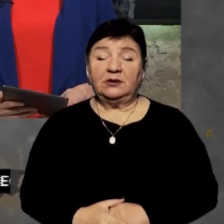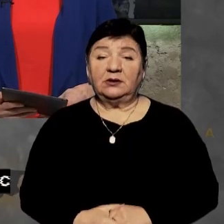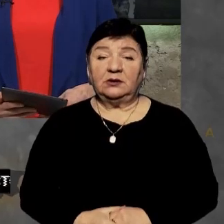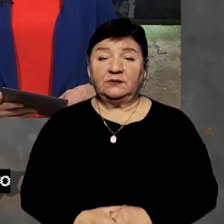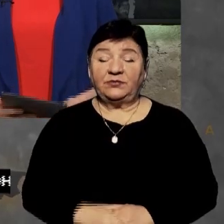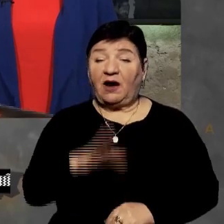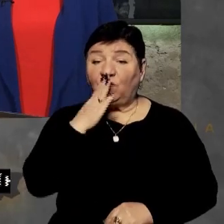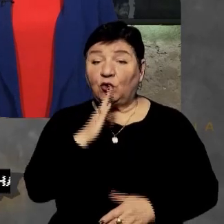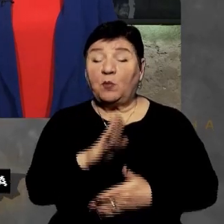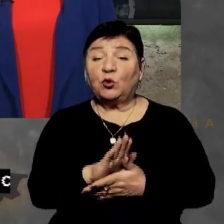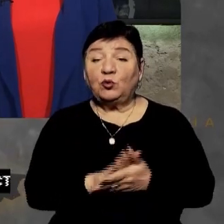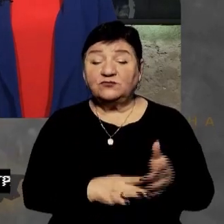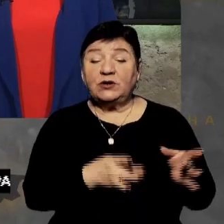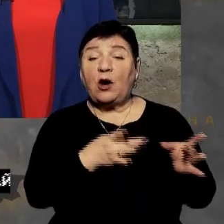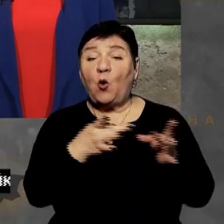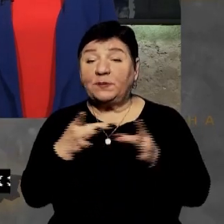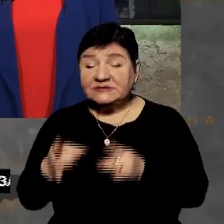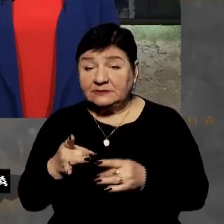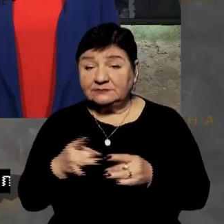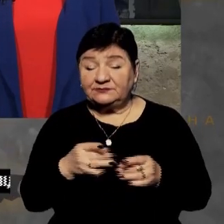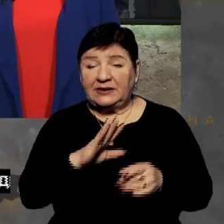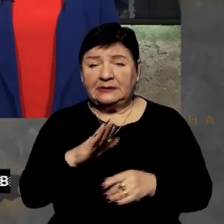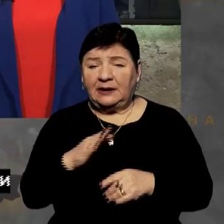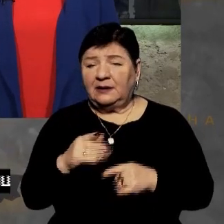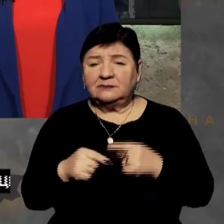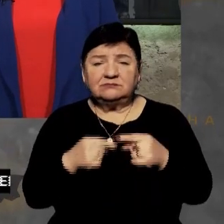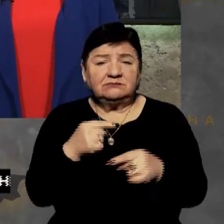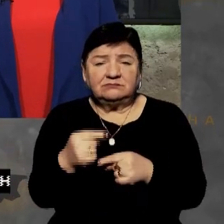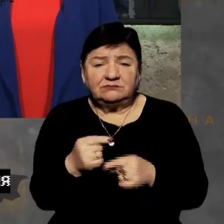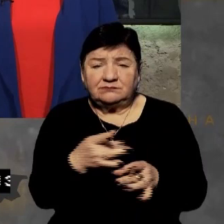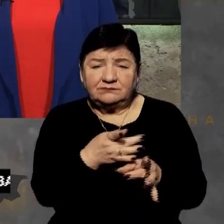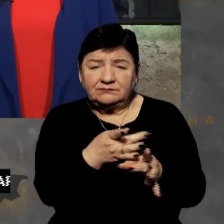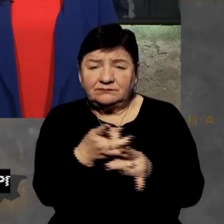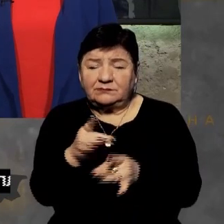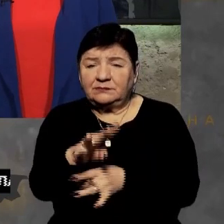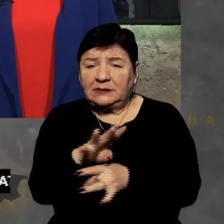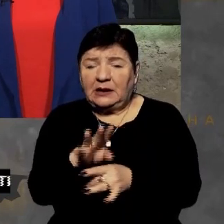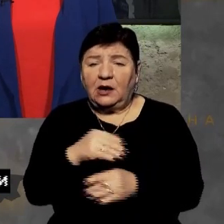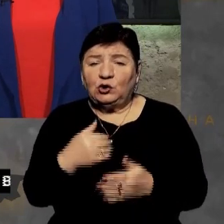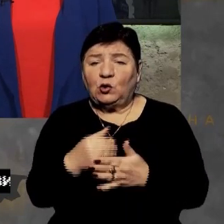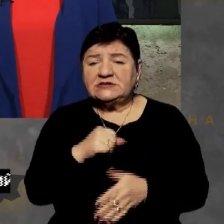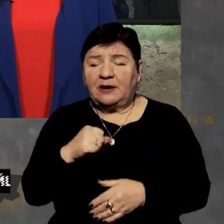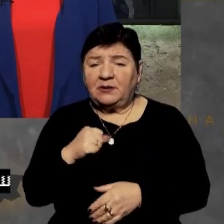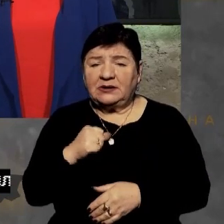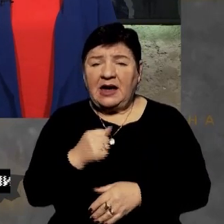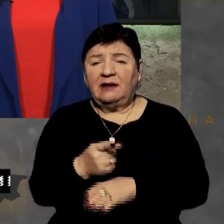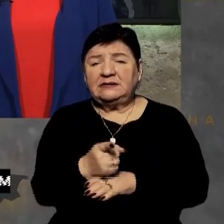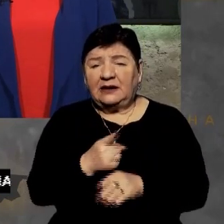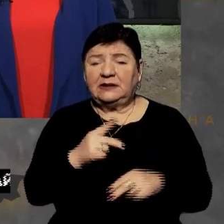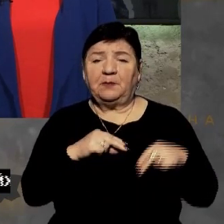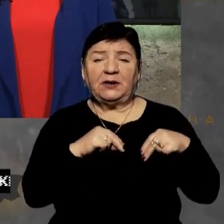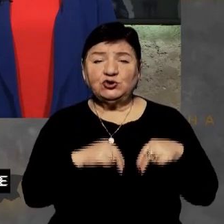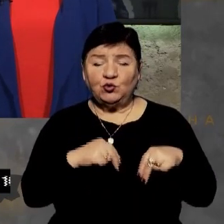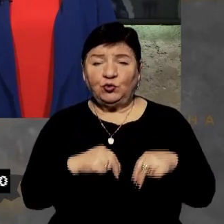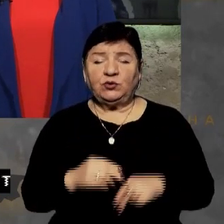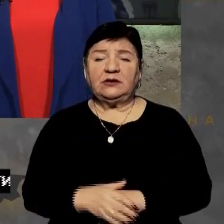Ворог продовжує обстріли, артилерійський не припиняє від мінометів до самоходок, градів, танки працюють.